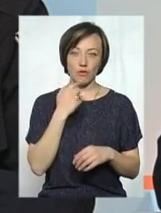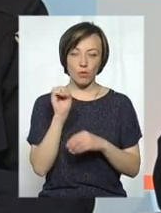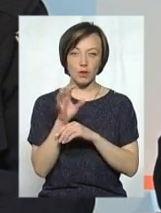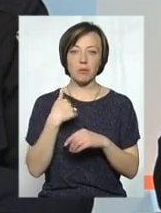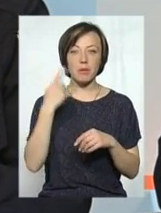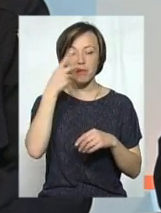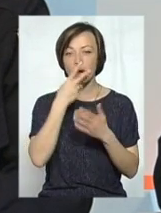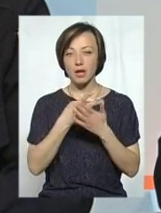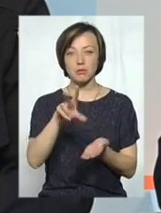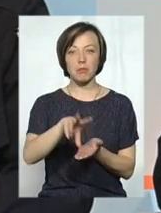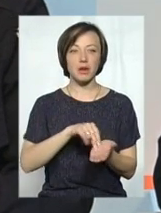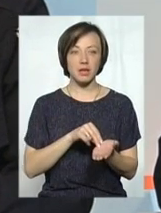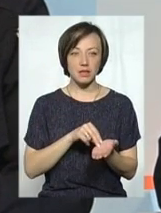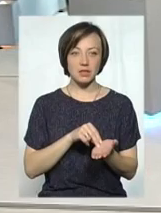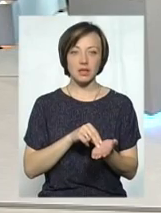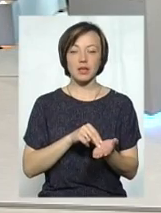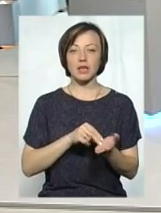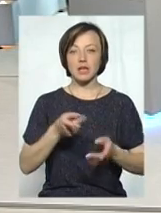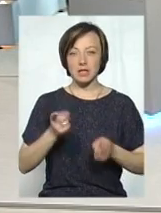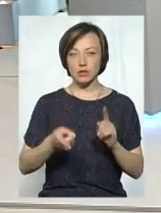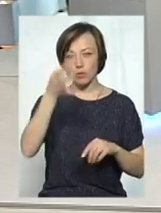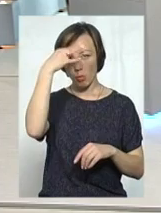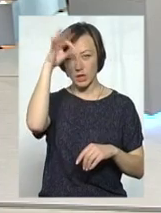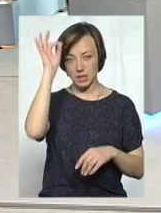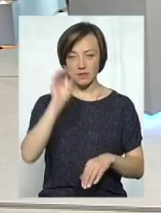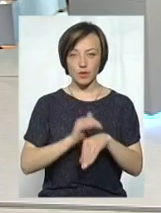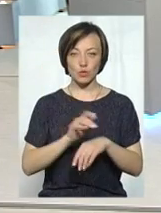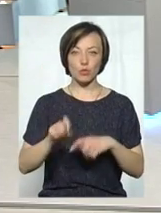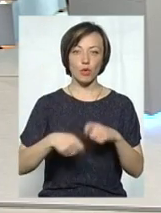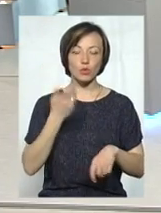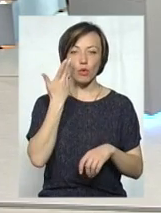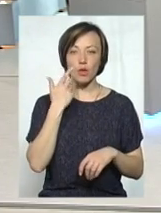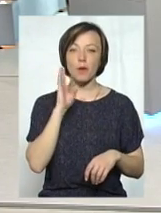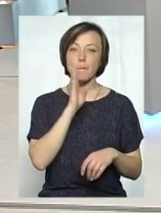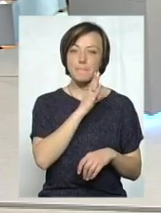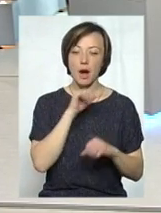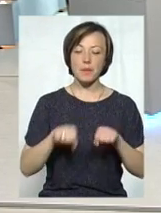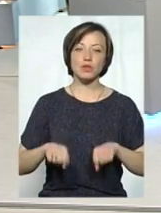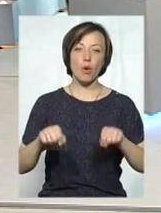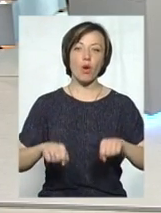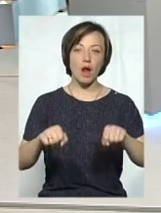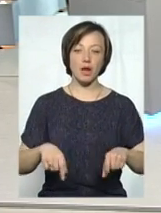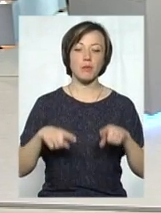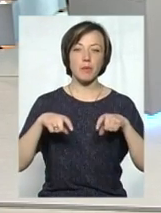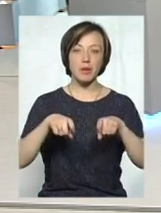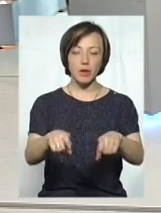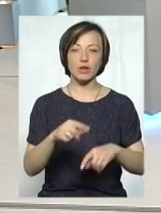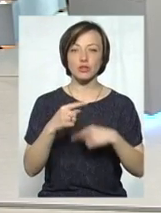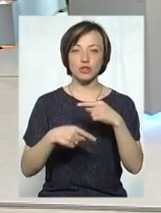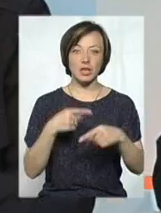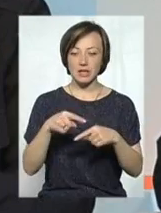навіть бачимо приклади, дійсно поліцейські фіксують правопорушення, коли мами з калясочками перебігають через